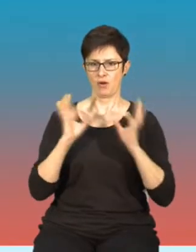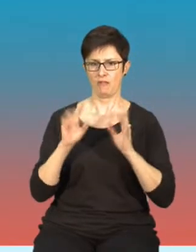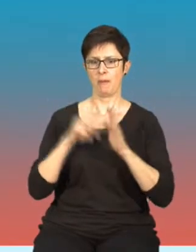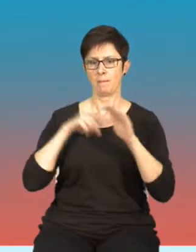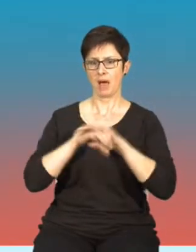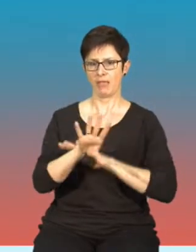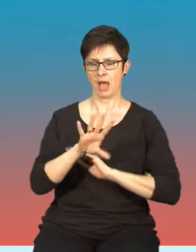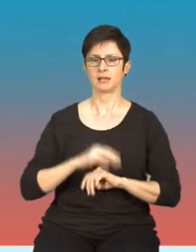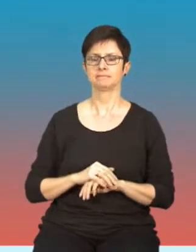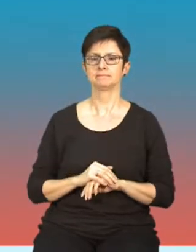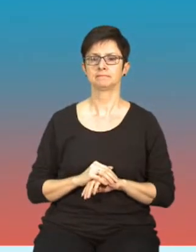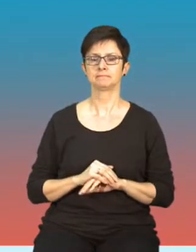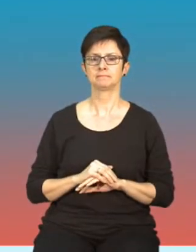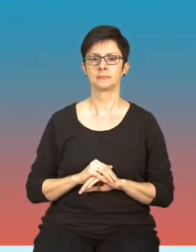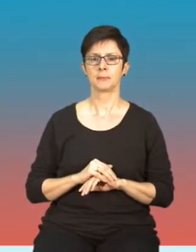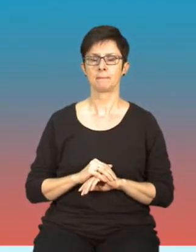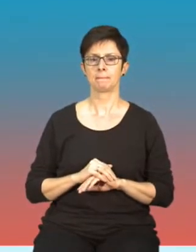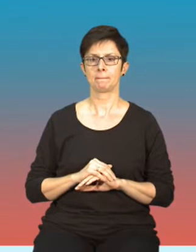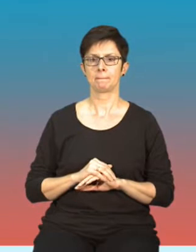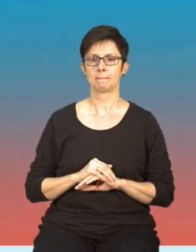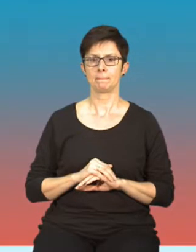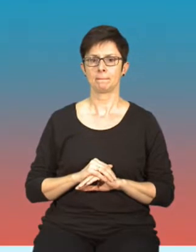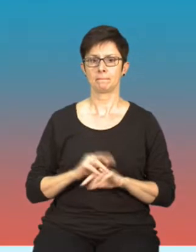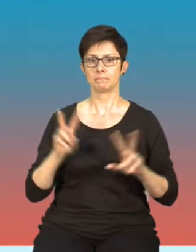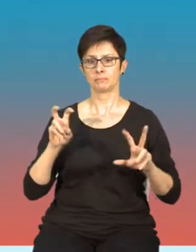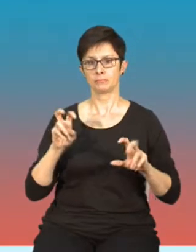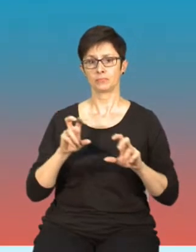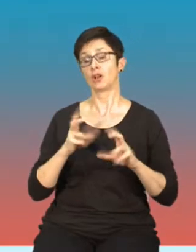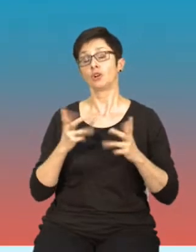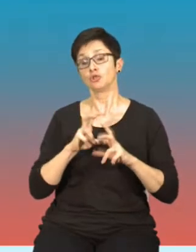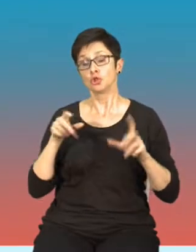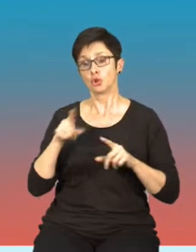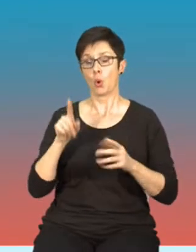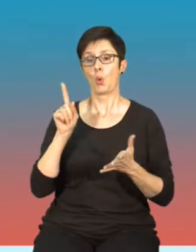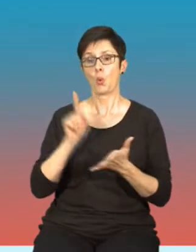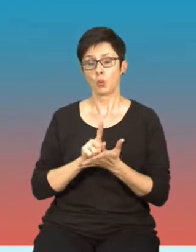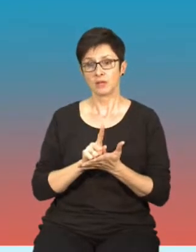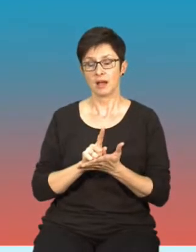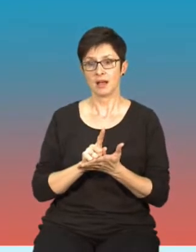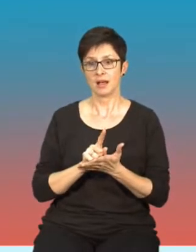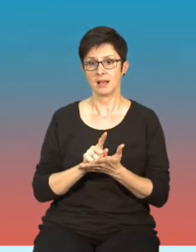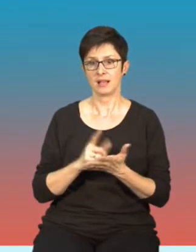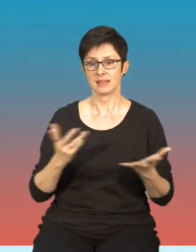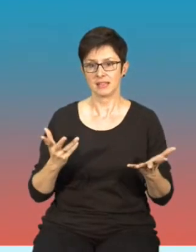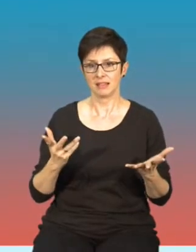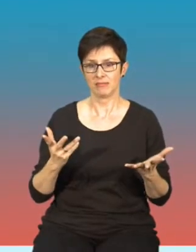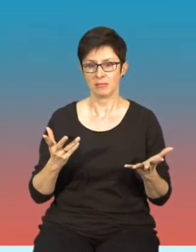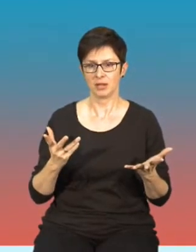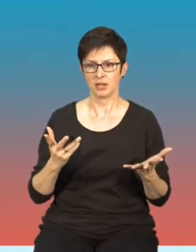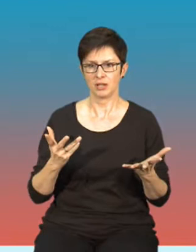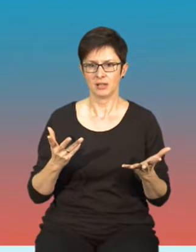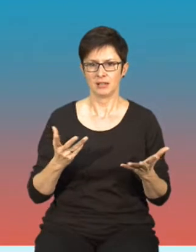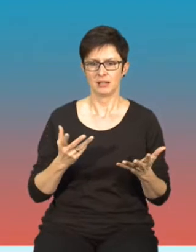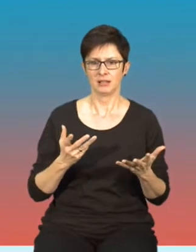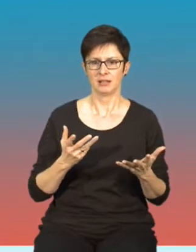społecznościowych pod tytuł czy to się uda, chociaż drugi nieautoryzowany był czym